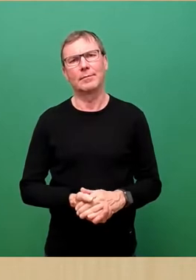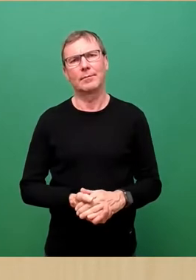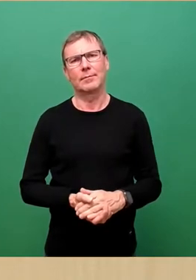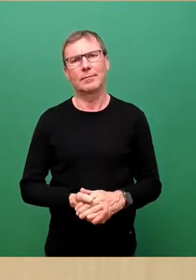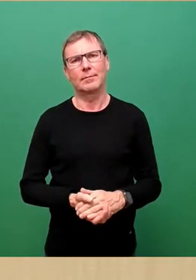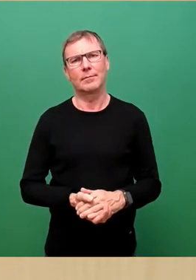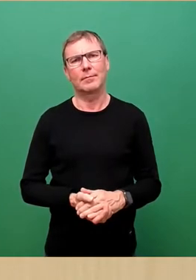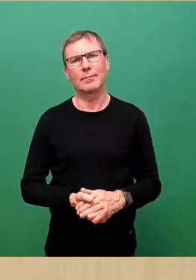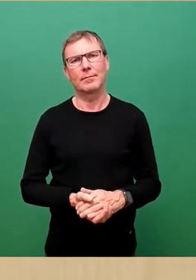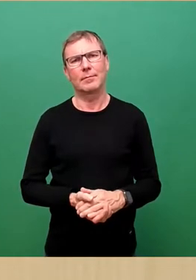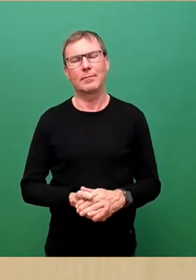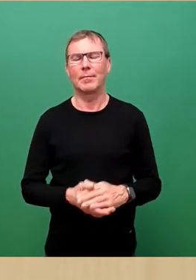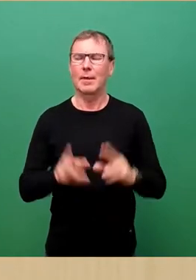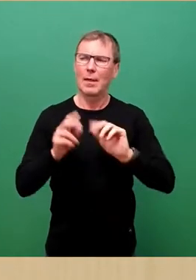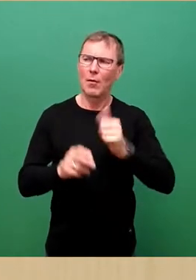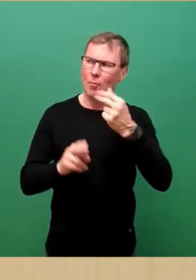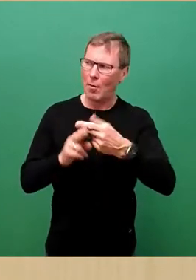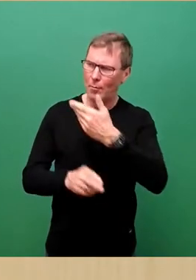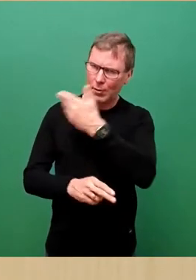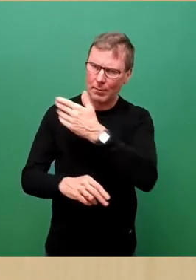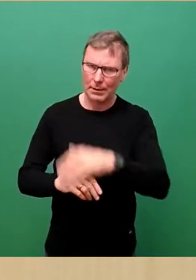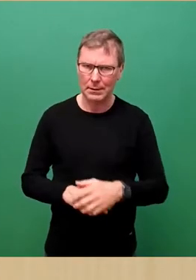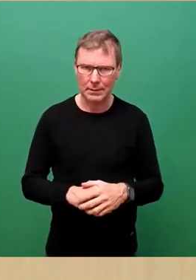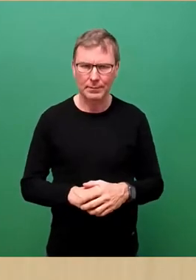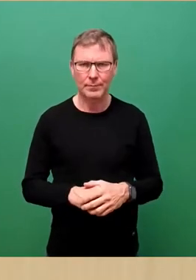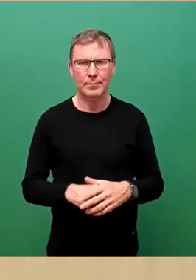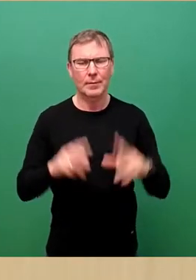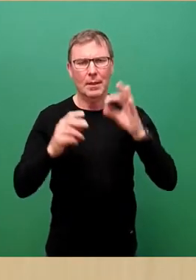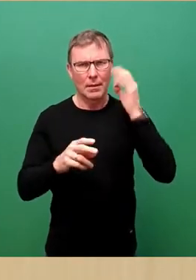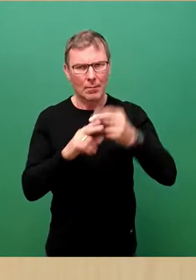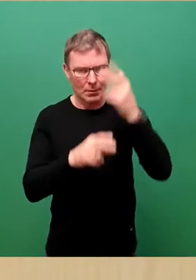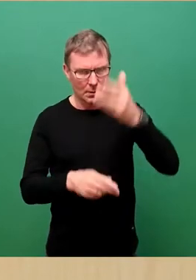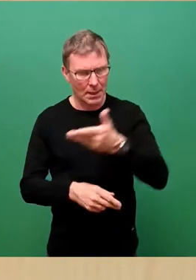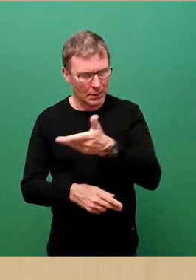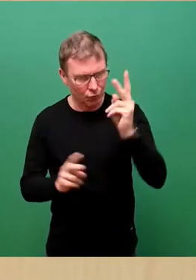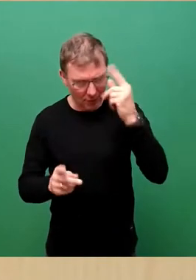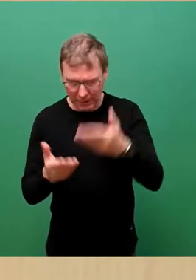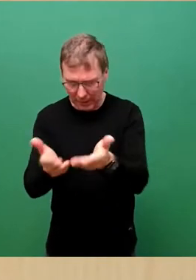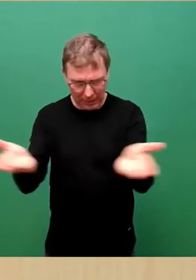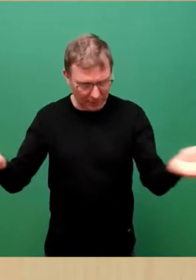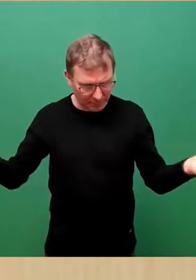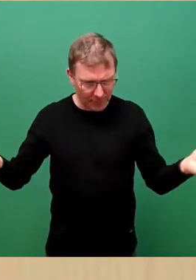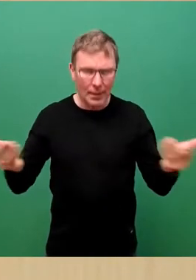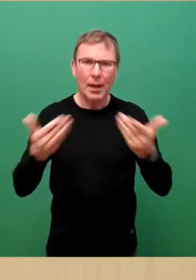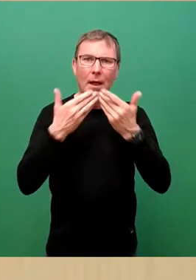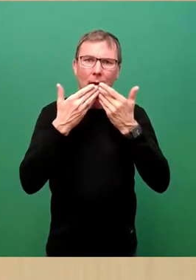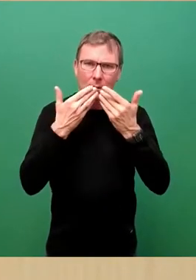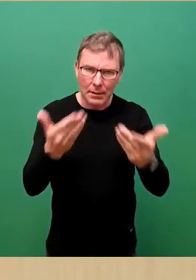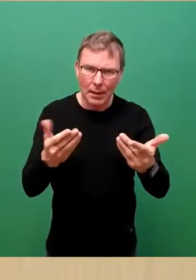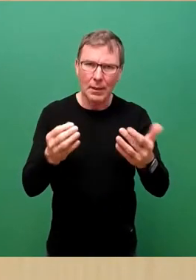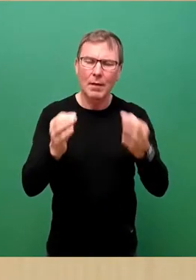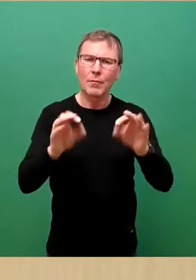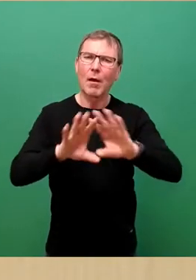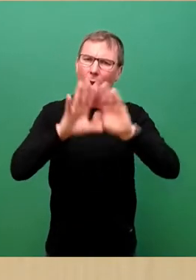Sehr geehrter Herr Oberbürgermeister, sehr geehrte Damen und Herren Stadträte, ich danke Ihnen für all Ihr